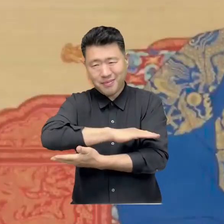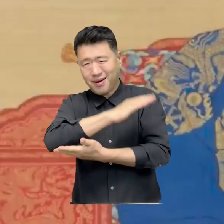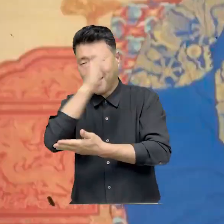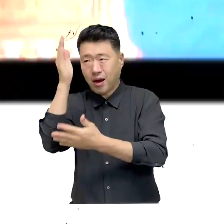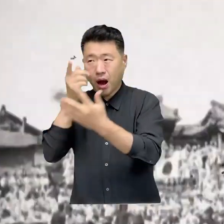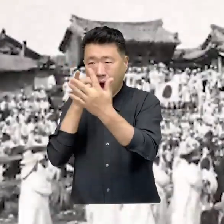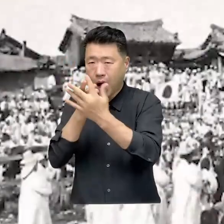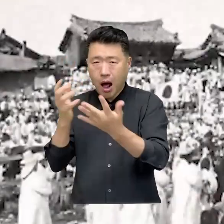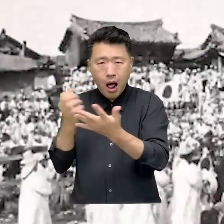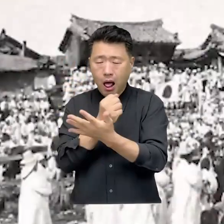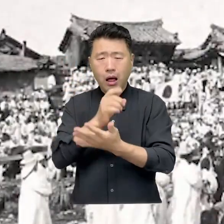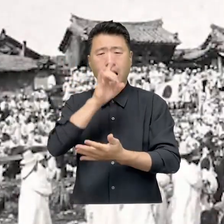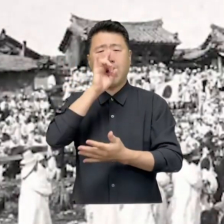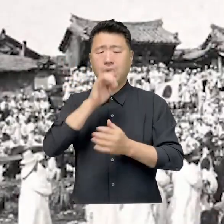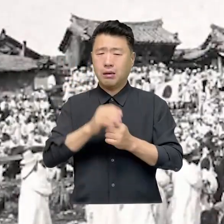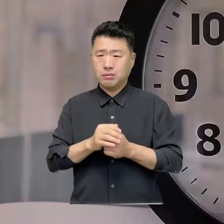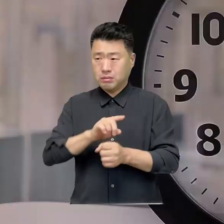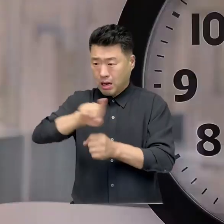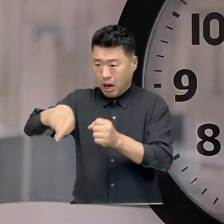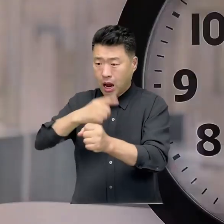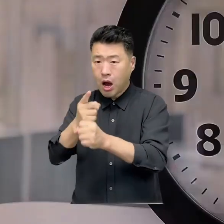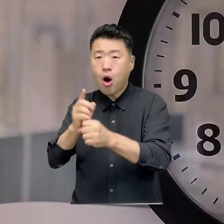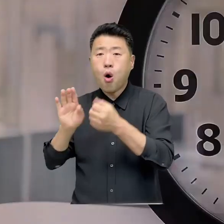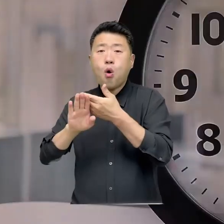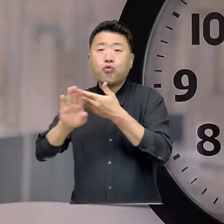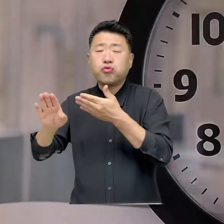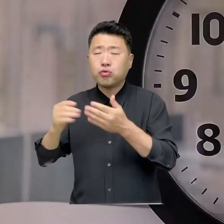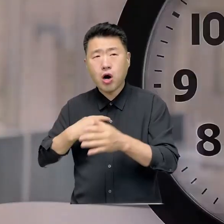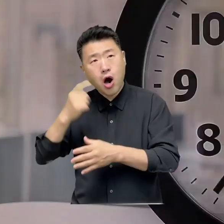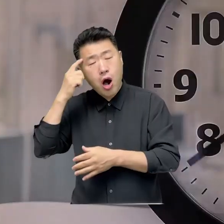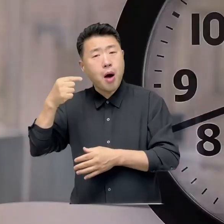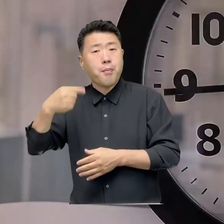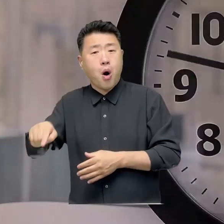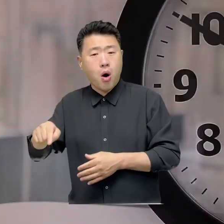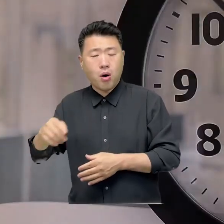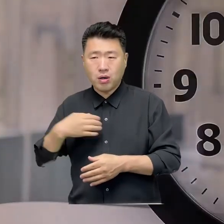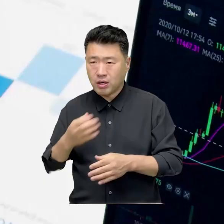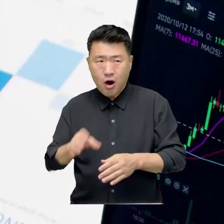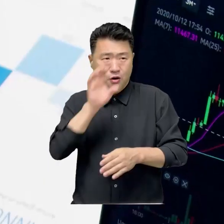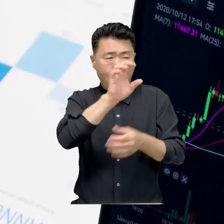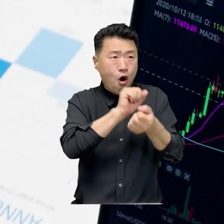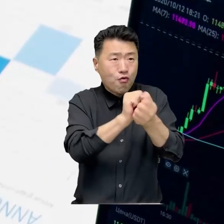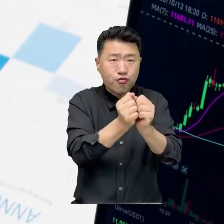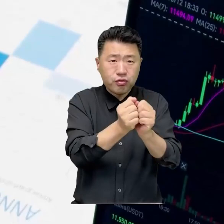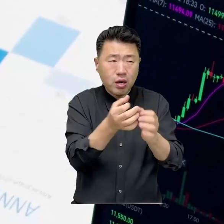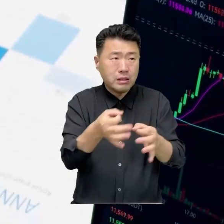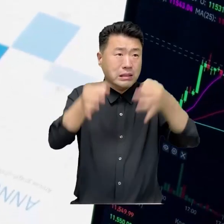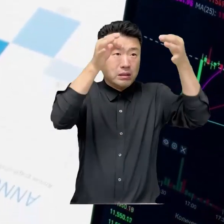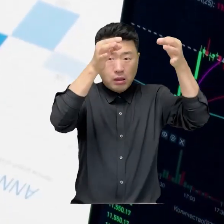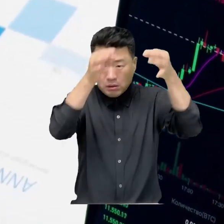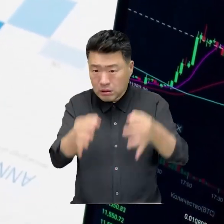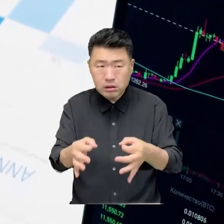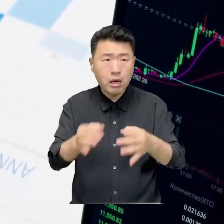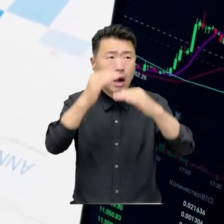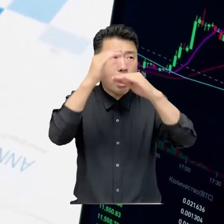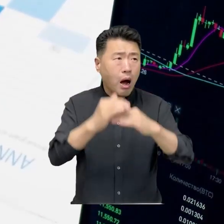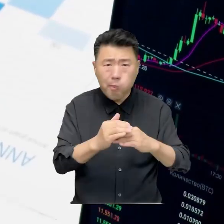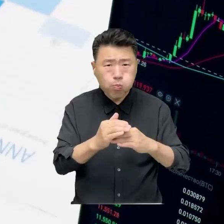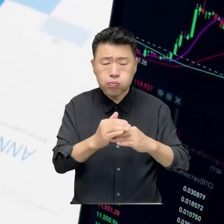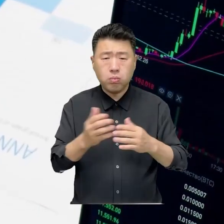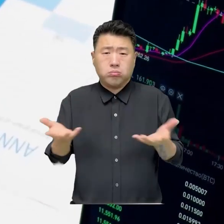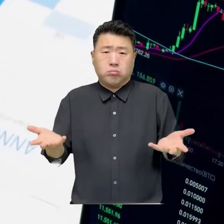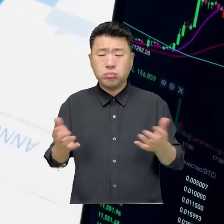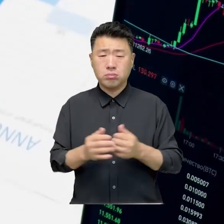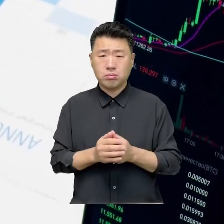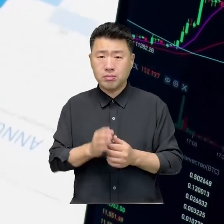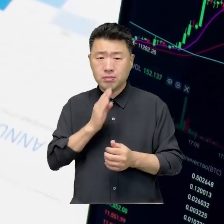어떻게 전개될지도 알 수 없다. 한 시간 후에 내가 어떤 생각을 할지, 투자한 주식의 가격이 언제 얼마나